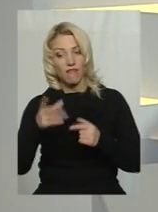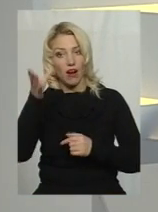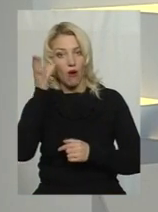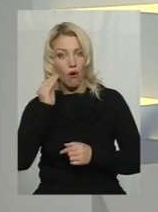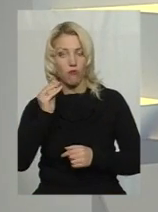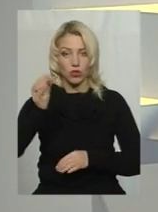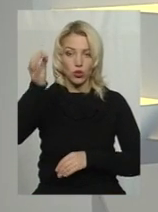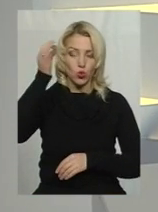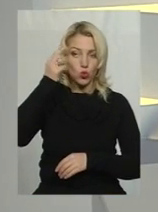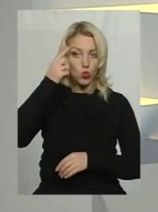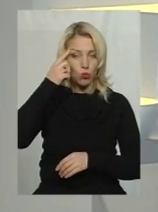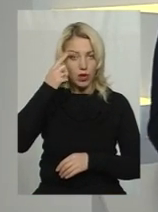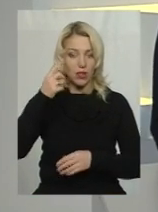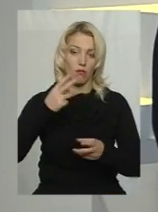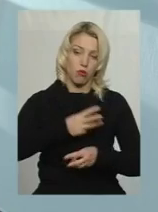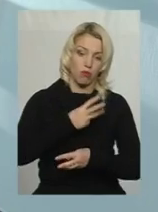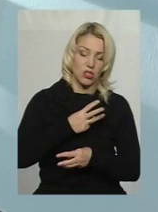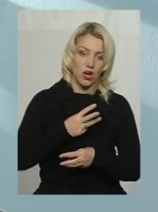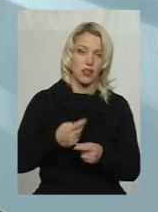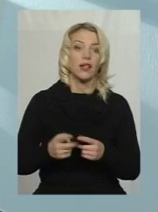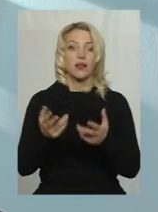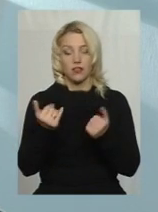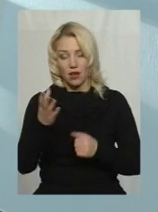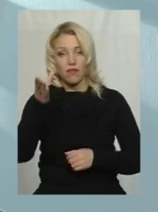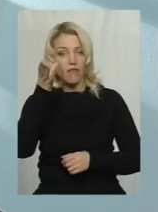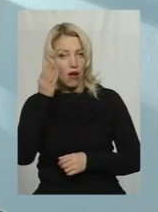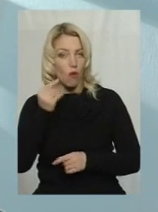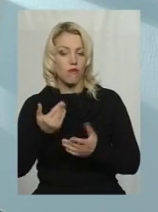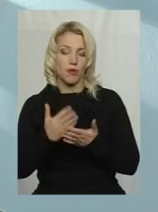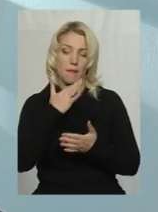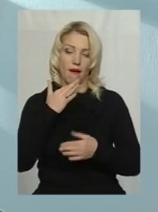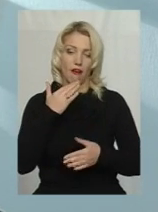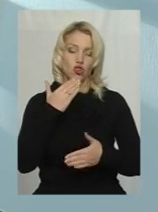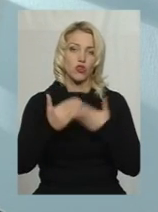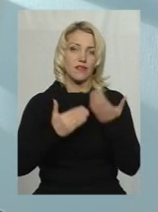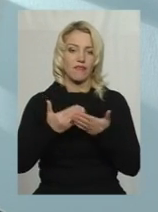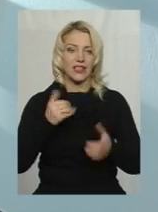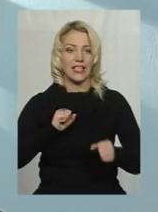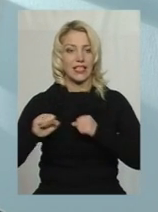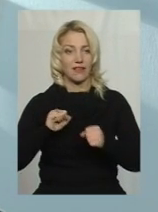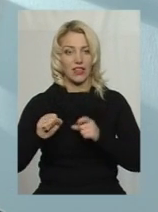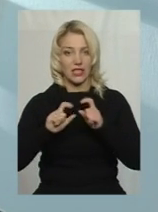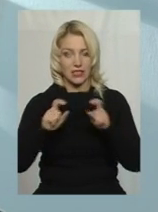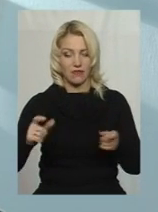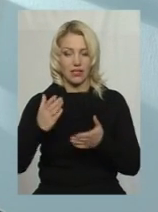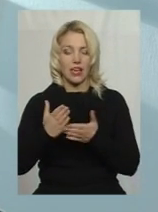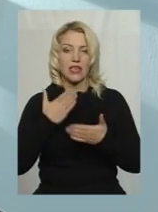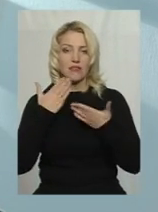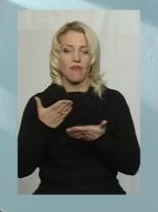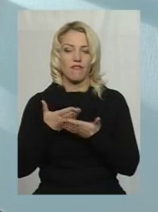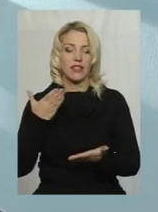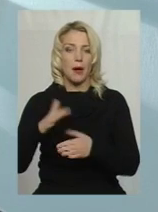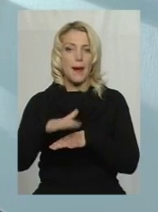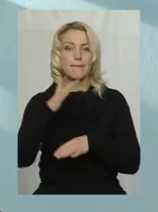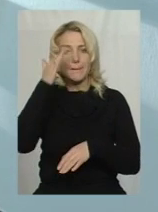адміністрації закладів відповідних? Звичайно, враховують. Є багато звернень від керівників закладів, є звернення від батьківських громад,